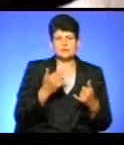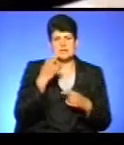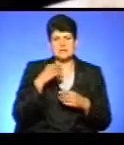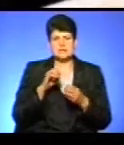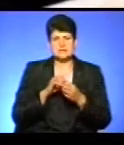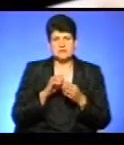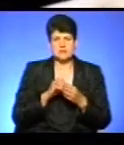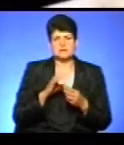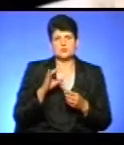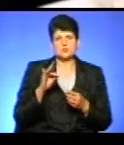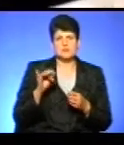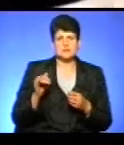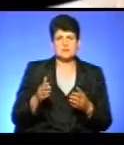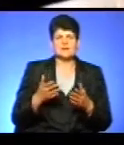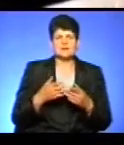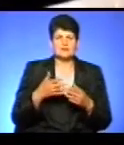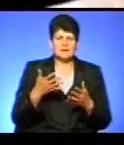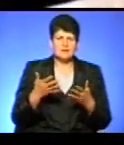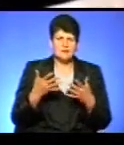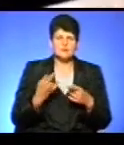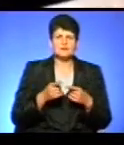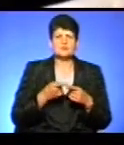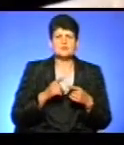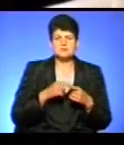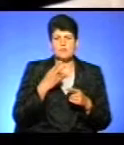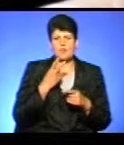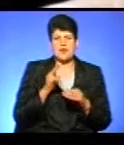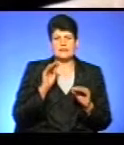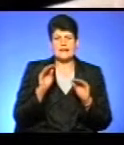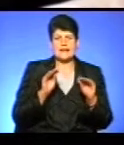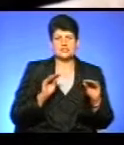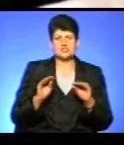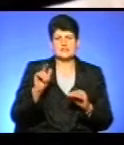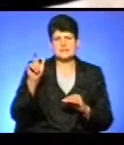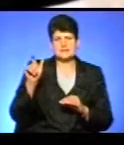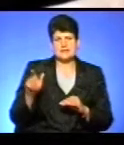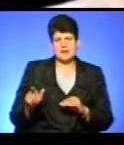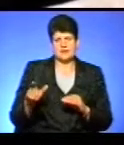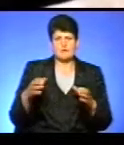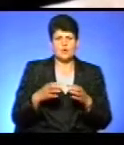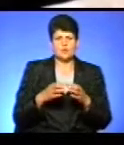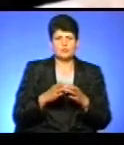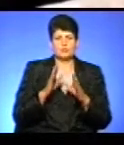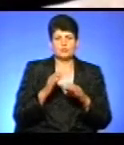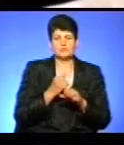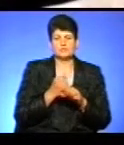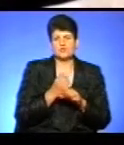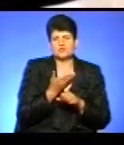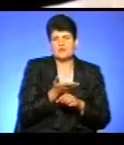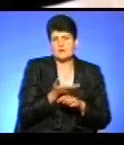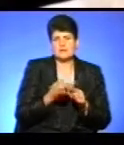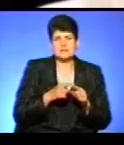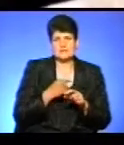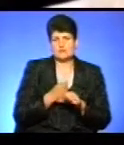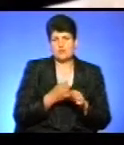і сюрреалістична. Ясно, що це погляд режисерів і творчих груп, які працювали над цими